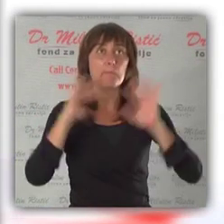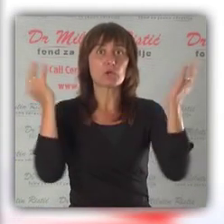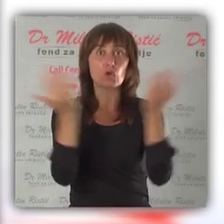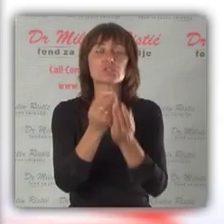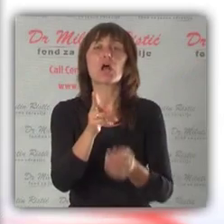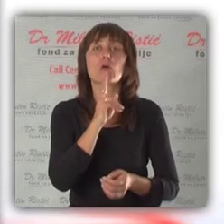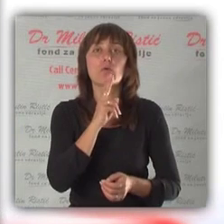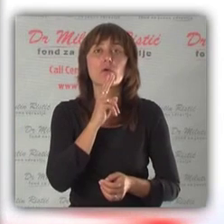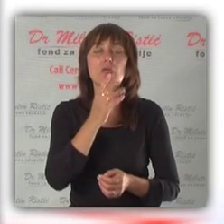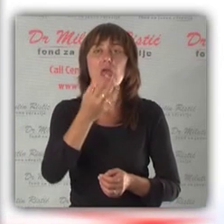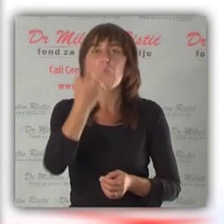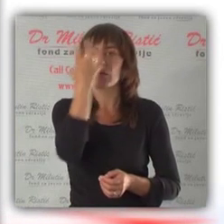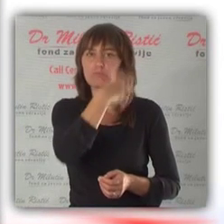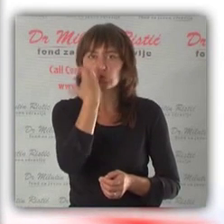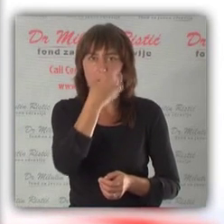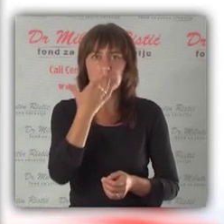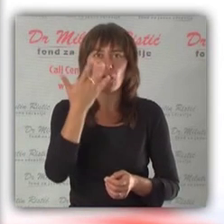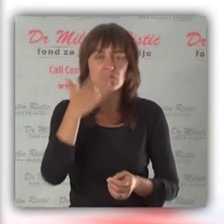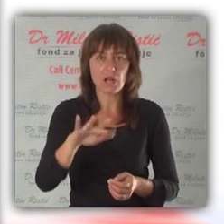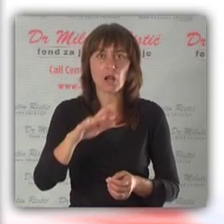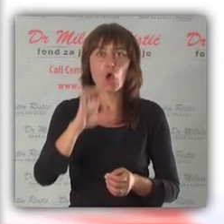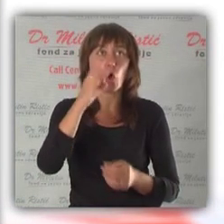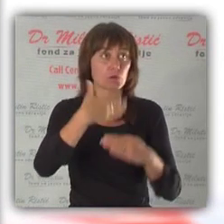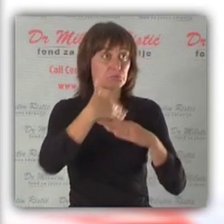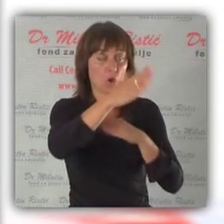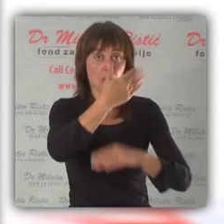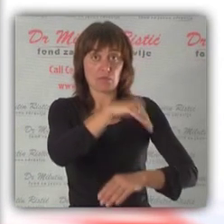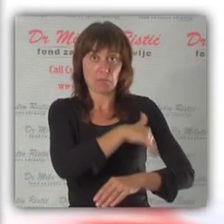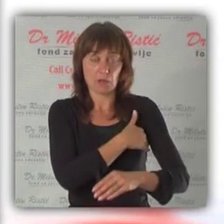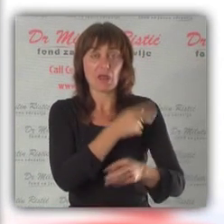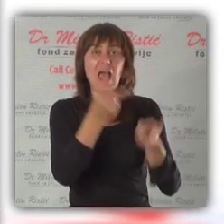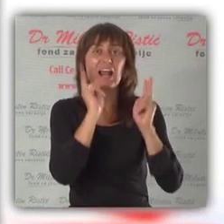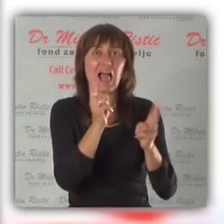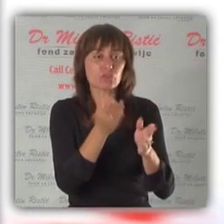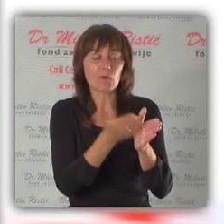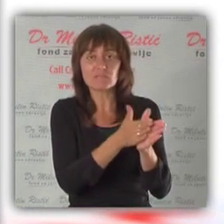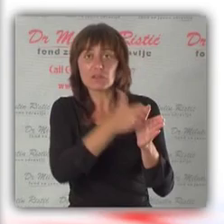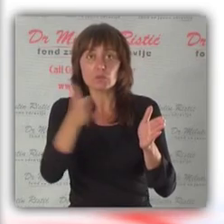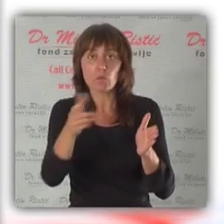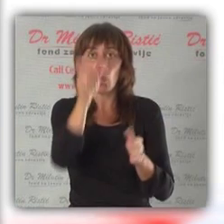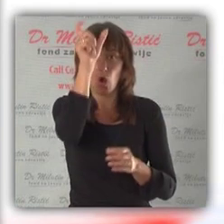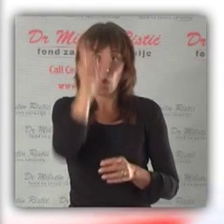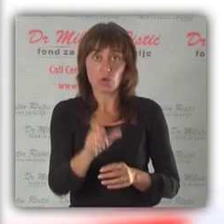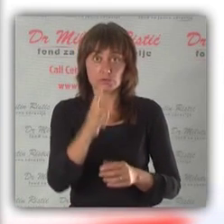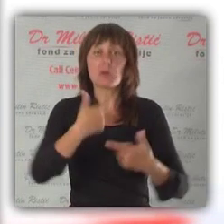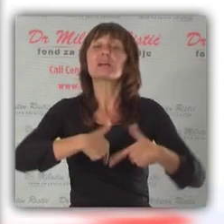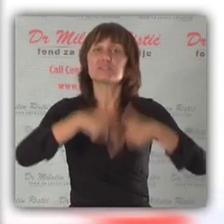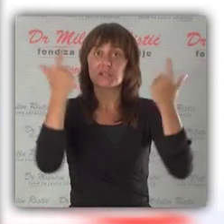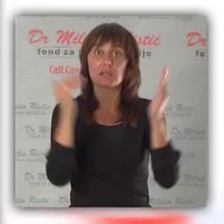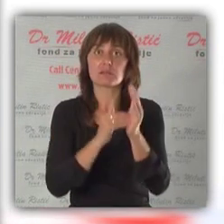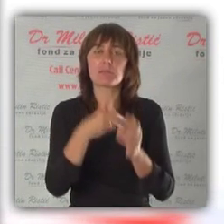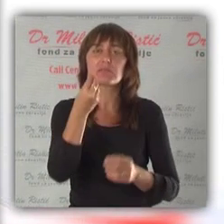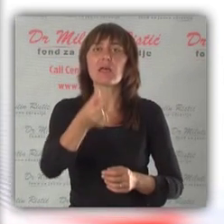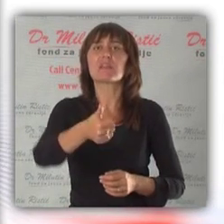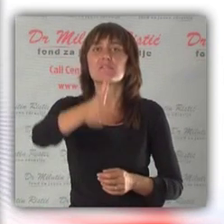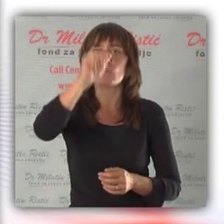iz prostora koji je pretopao, znači ako se radi o spoljnoj temperaturi, onda u hladovinu. Ako je